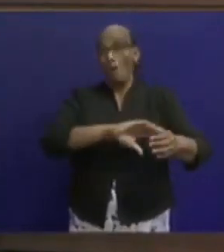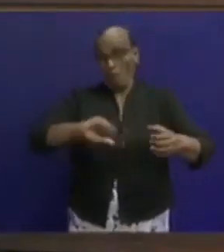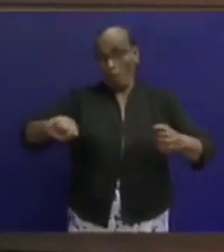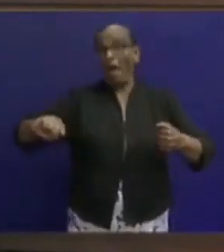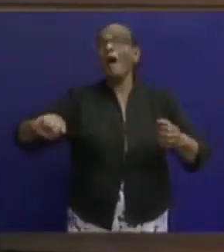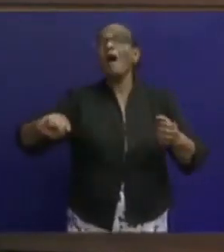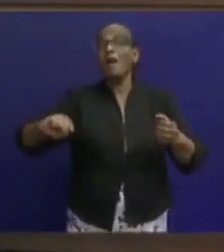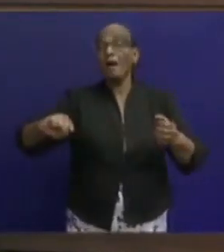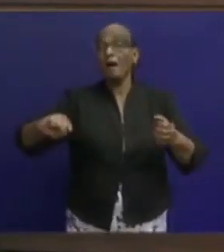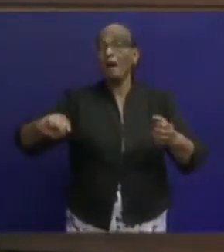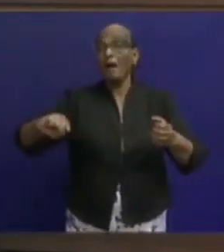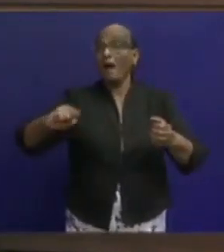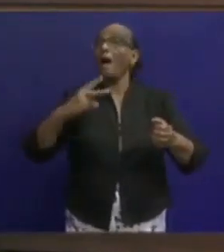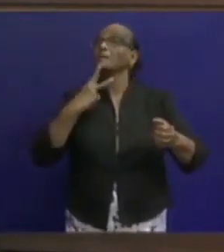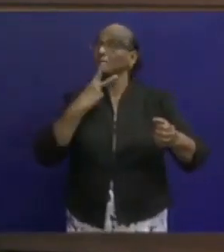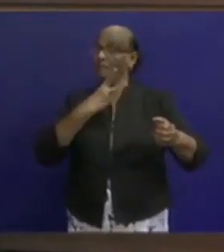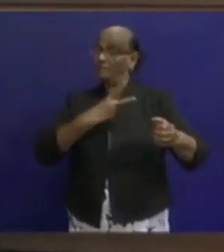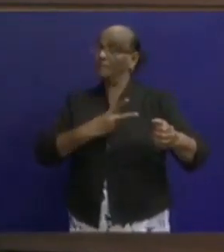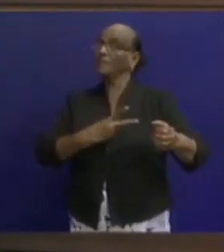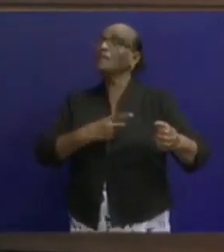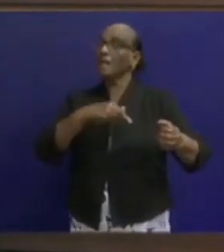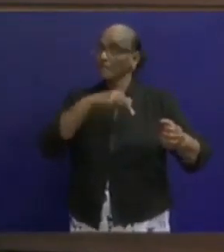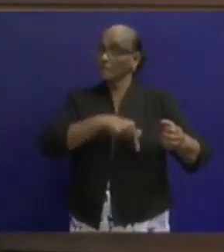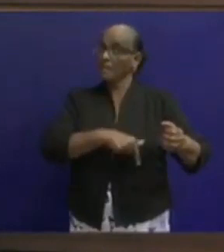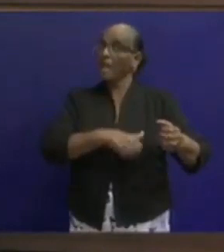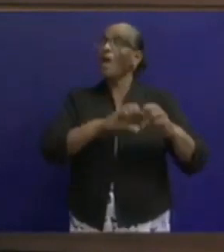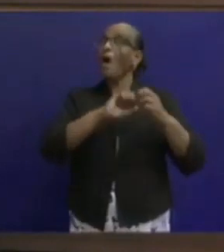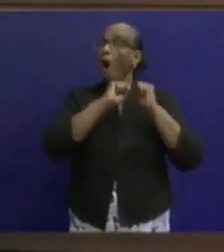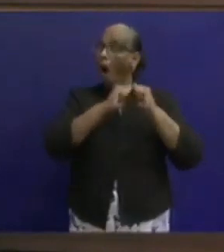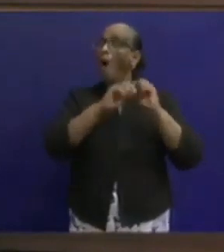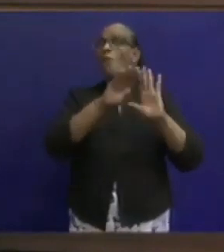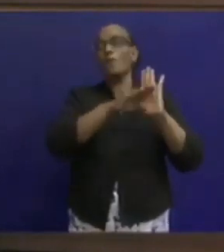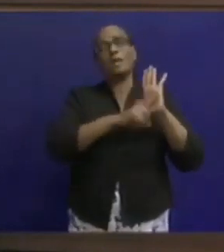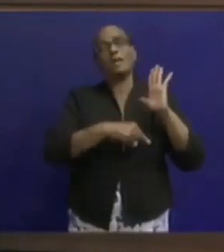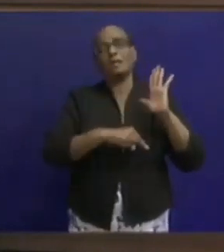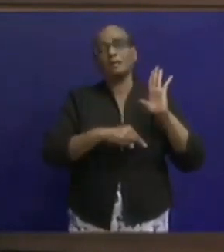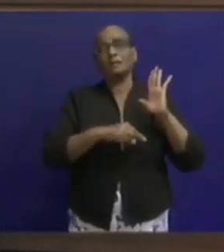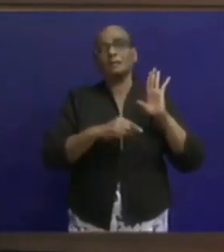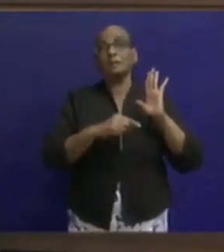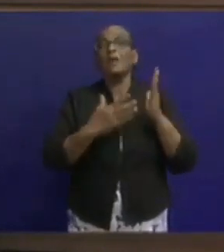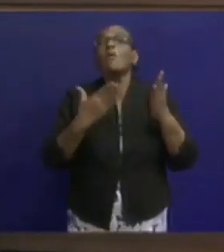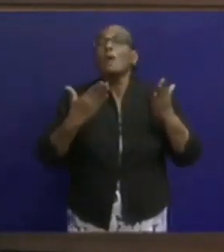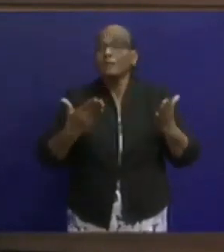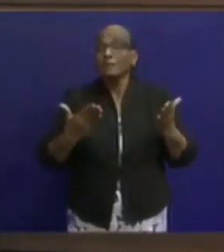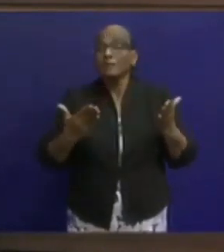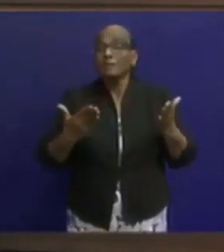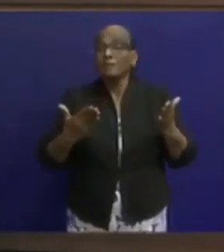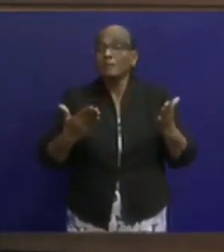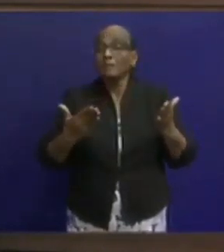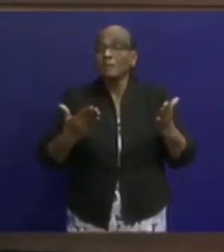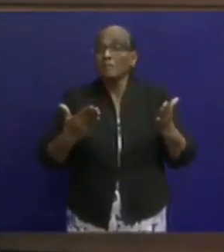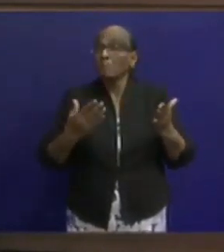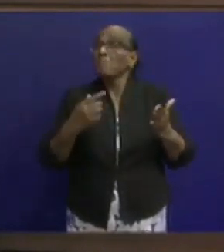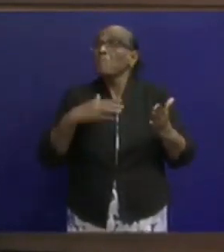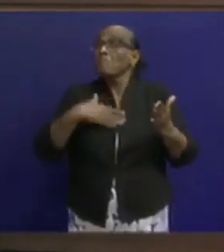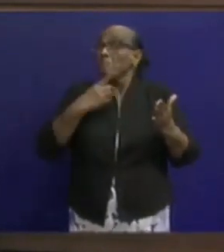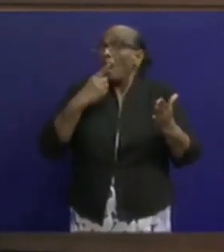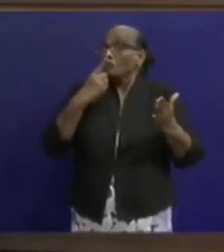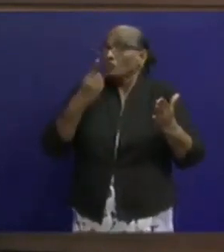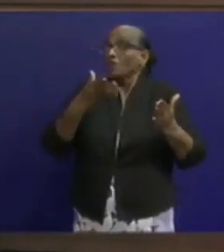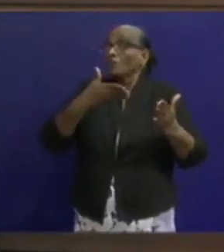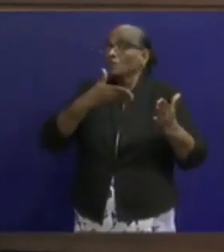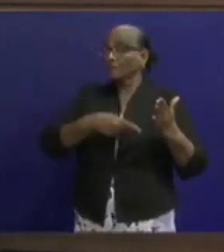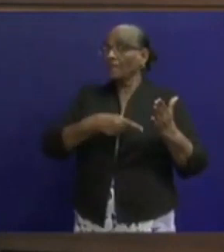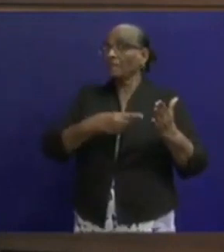thuisquarantaine. Wanneer het blijkt dat u zich niet houdt aan de regels die zijn gesteld. Want mocht het zijn dat